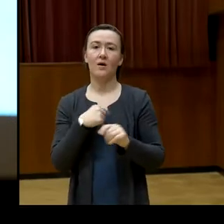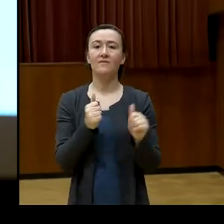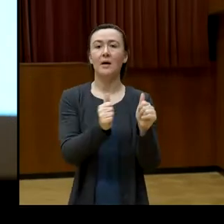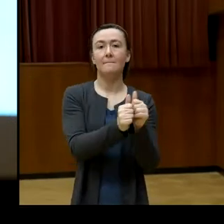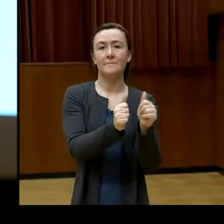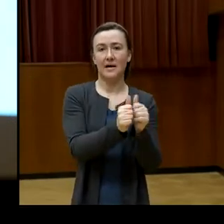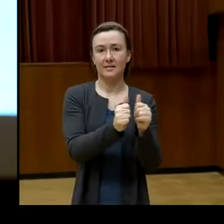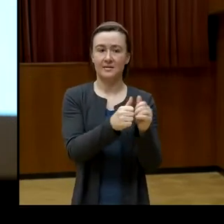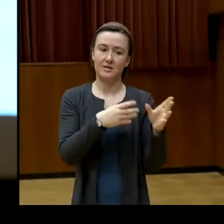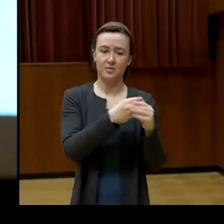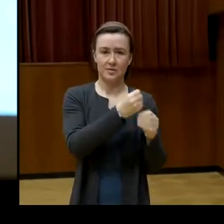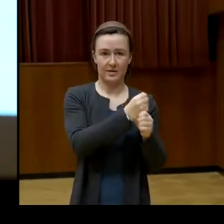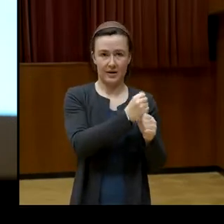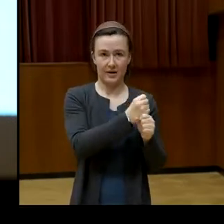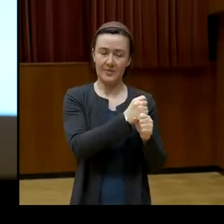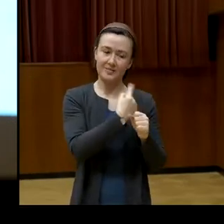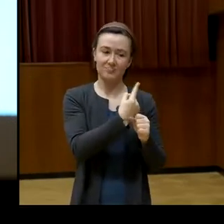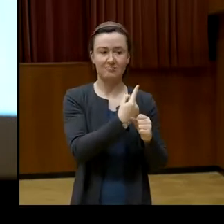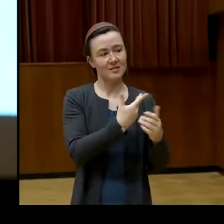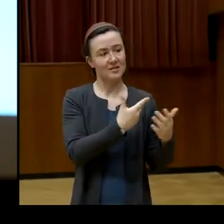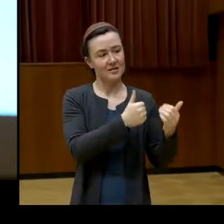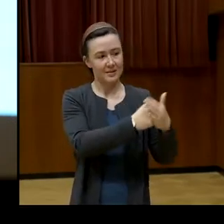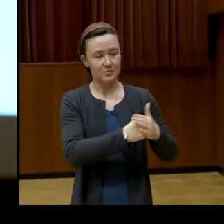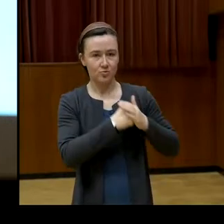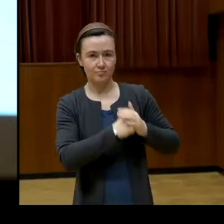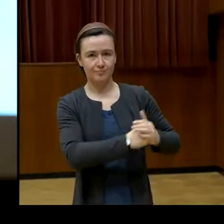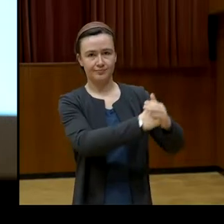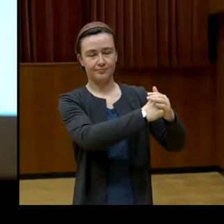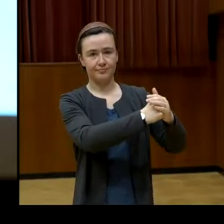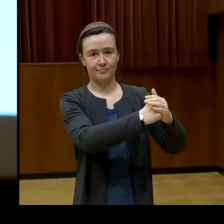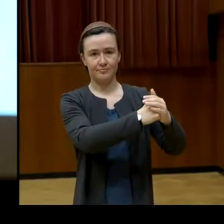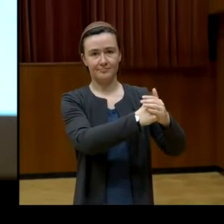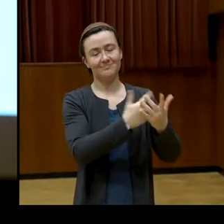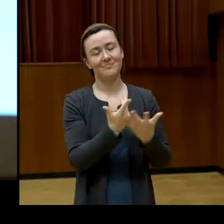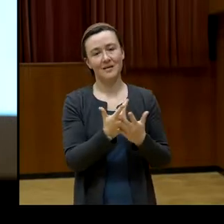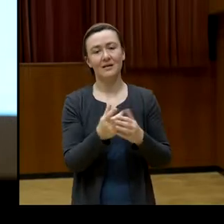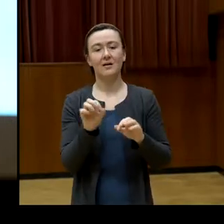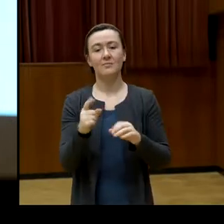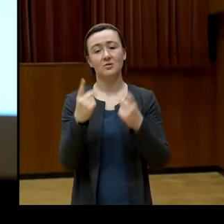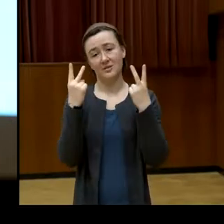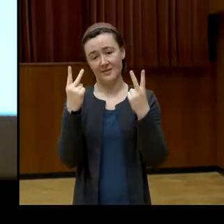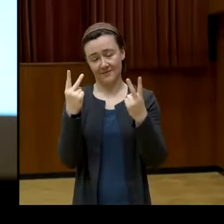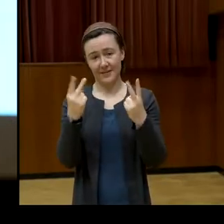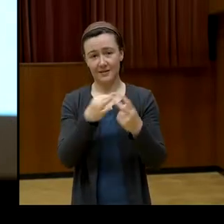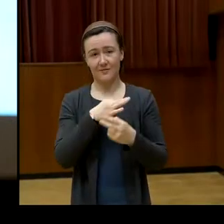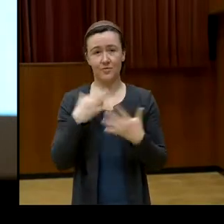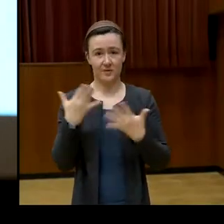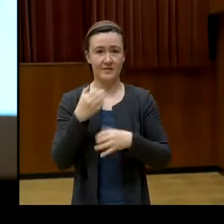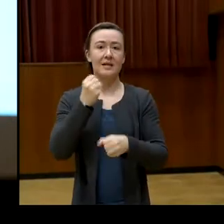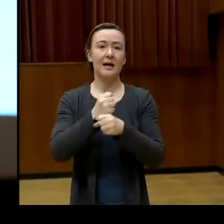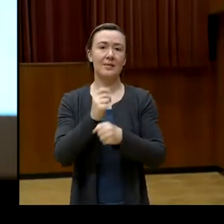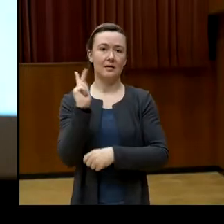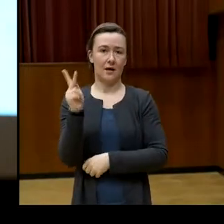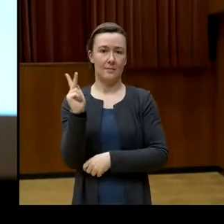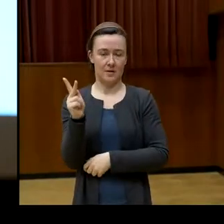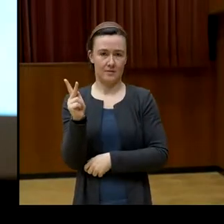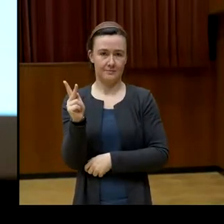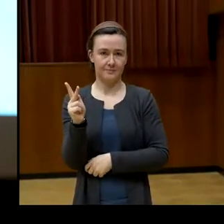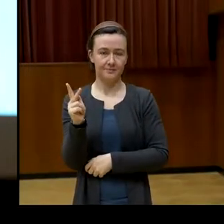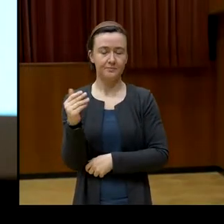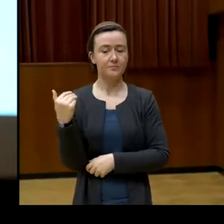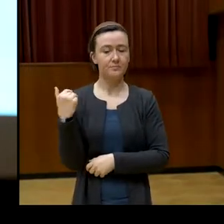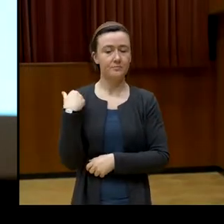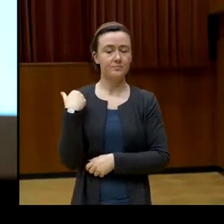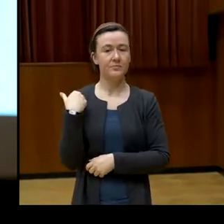möchte ich hier, auch weil Kammerwahlen sind, die Arbeiterkammern hervorheben, die ja nicht zuletzt in drei Bundesländern